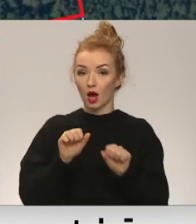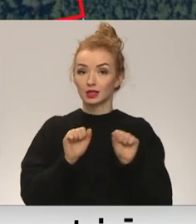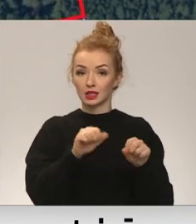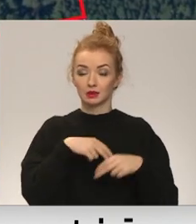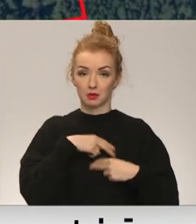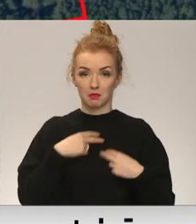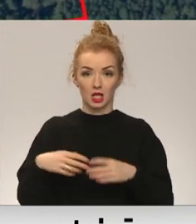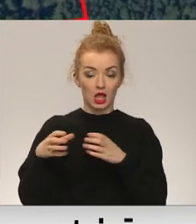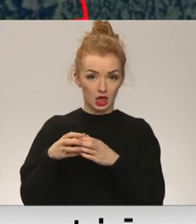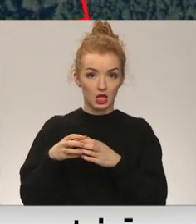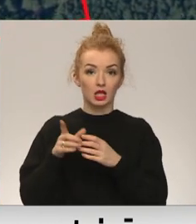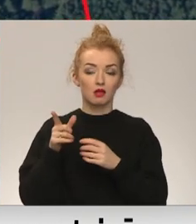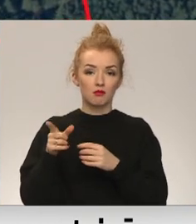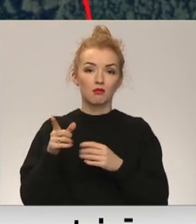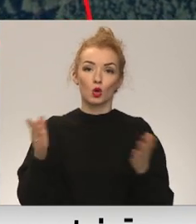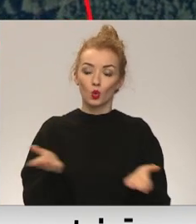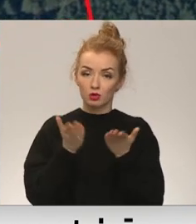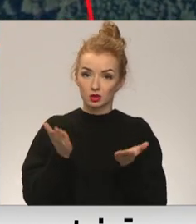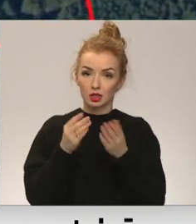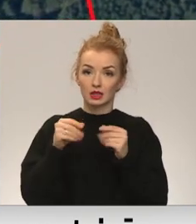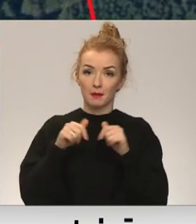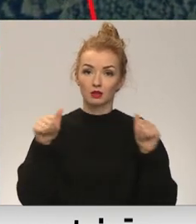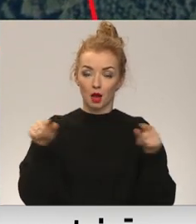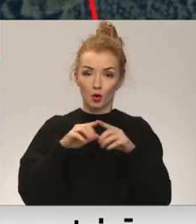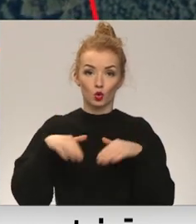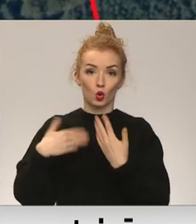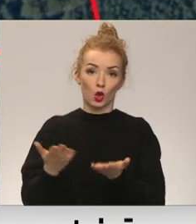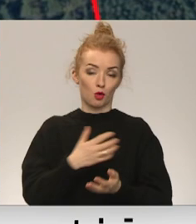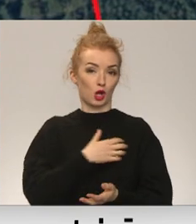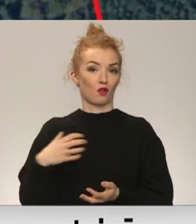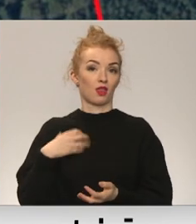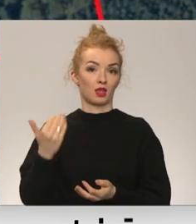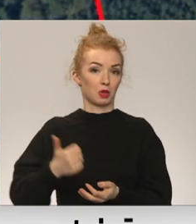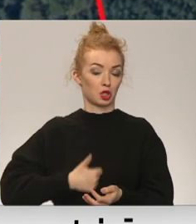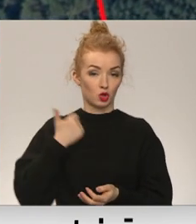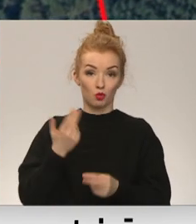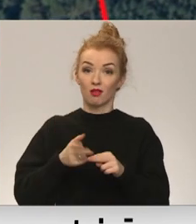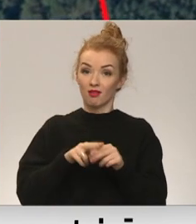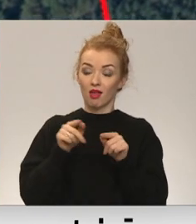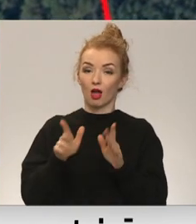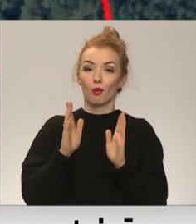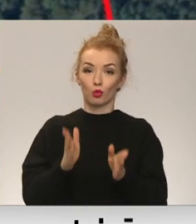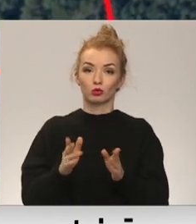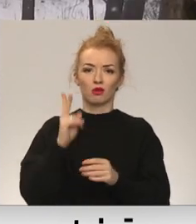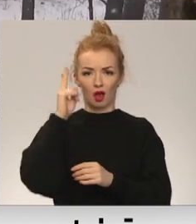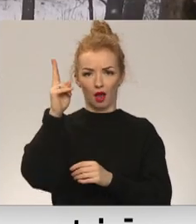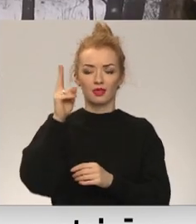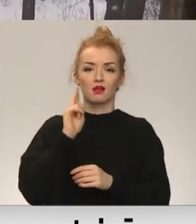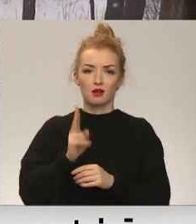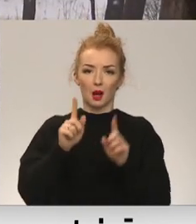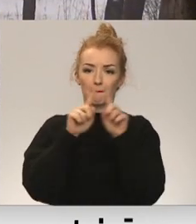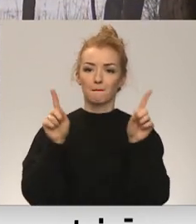biedrība valsts aktīvu pārvaldītāju rosinājusi zemes gabalu nodot pašvaldības īpašumā. Tādējādi tā būtu gan drīz vai garantija, ka